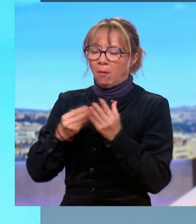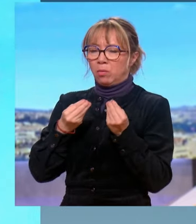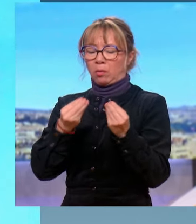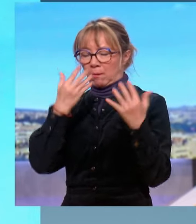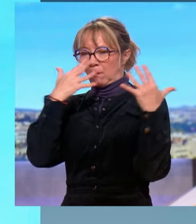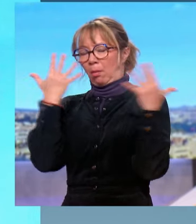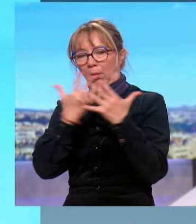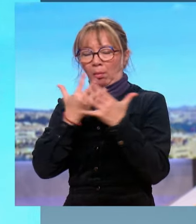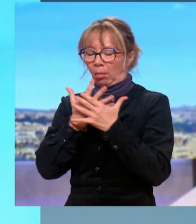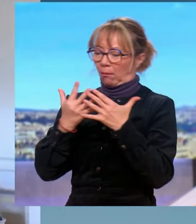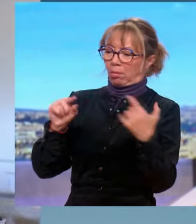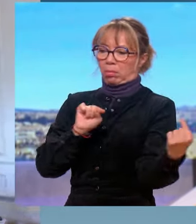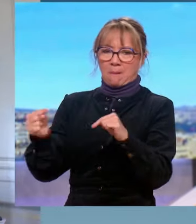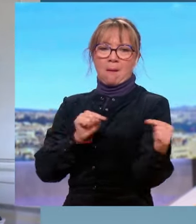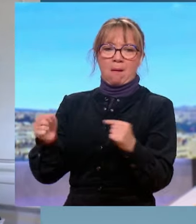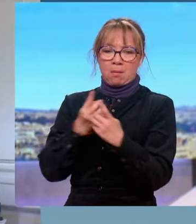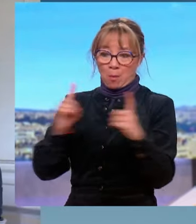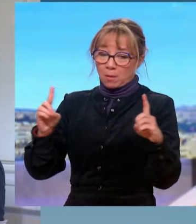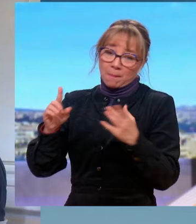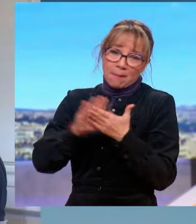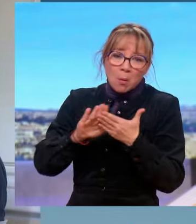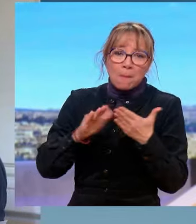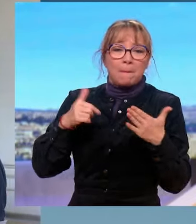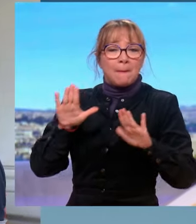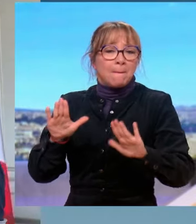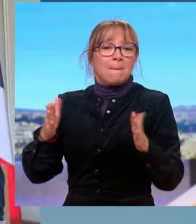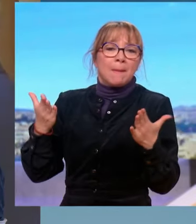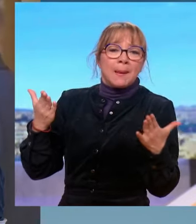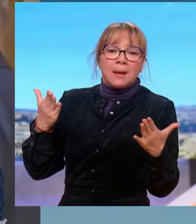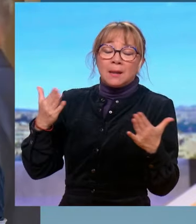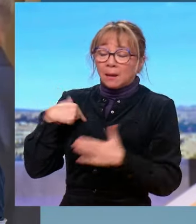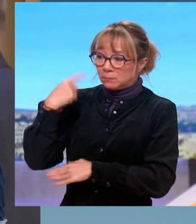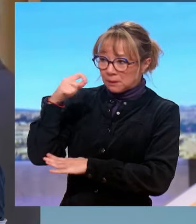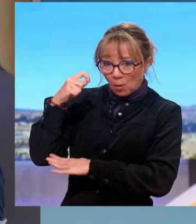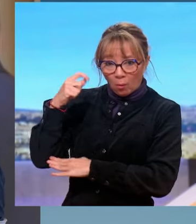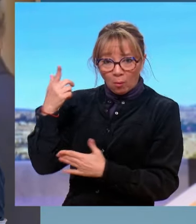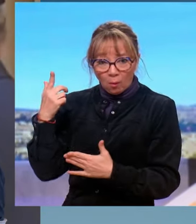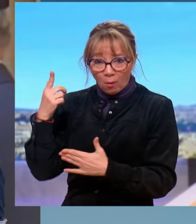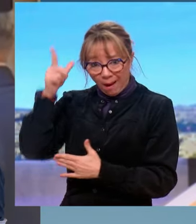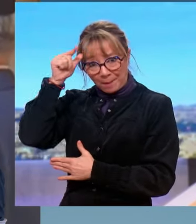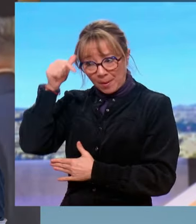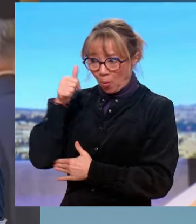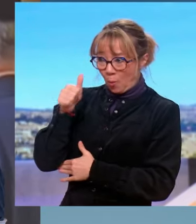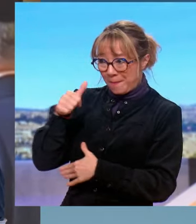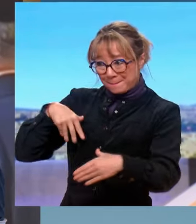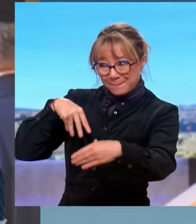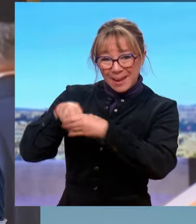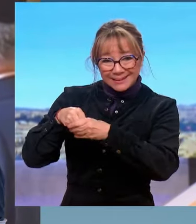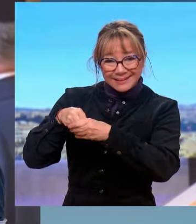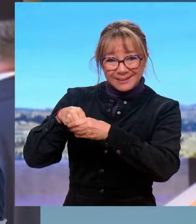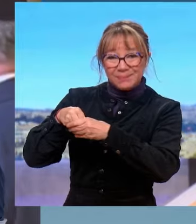française et qui minent le débat démocratique. Le président de la République, il n pas participé à une cérémonie religieuse. Il recevait un prix,